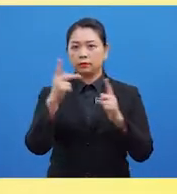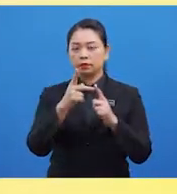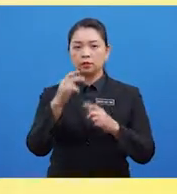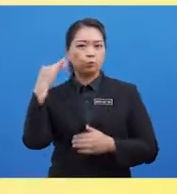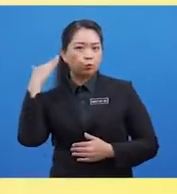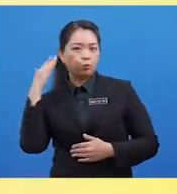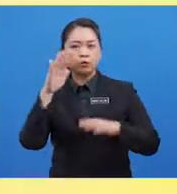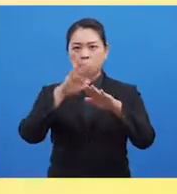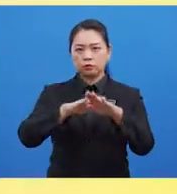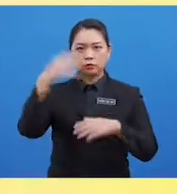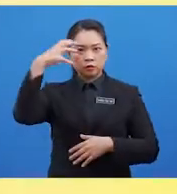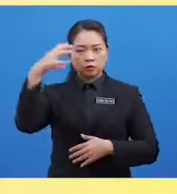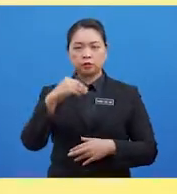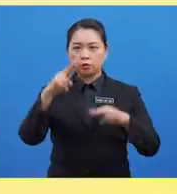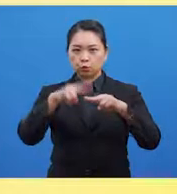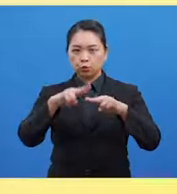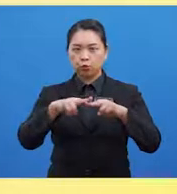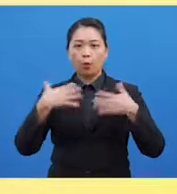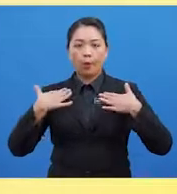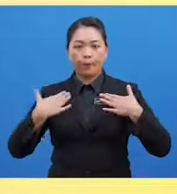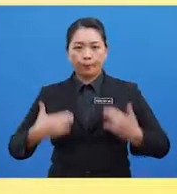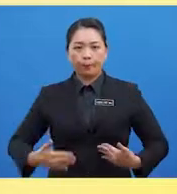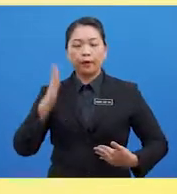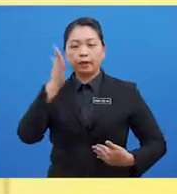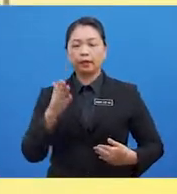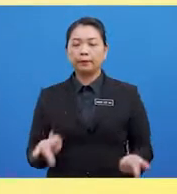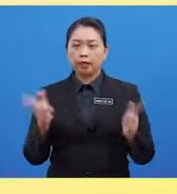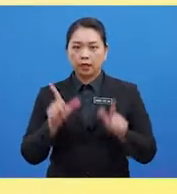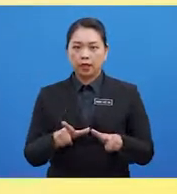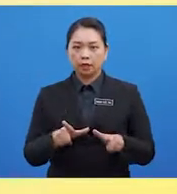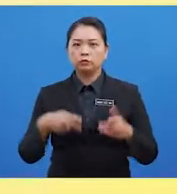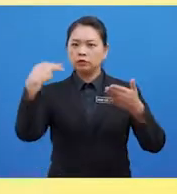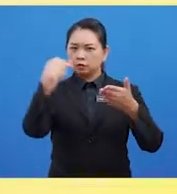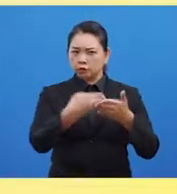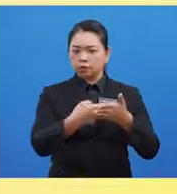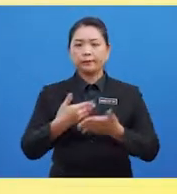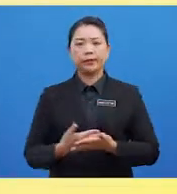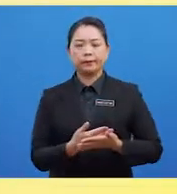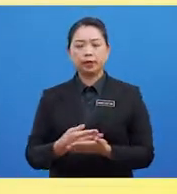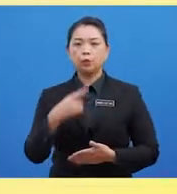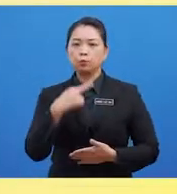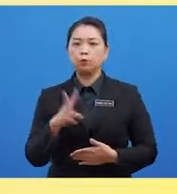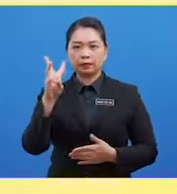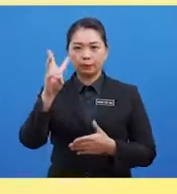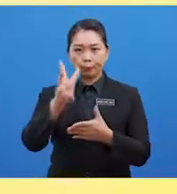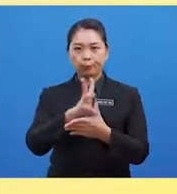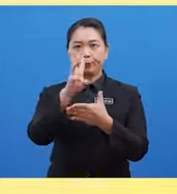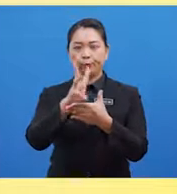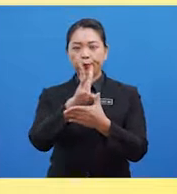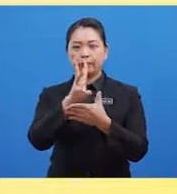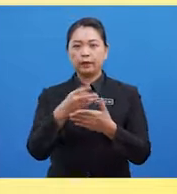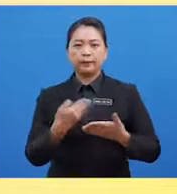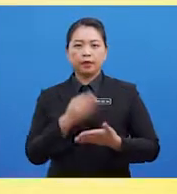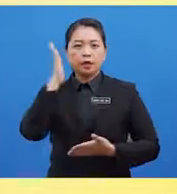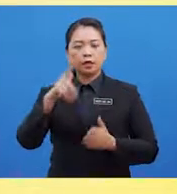Cahaya Dan kedudukan tubuh Akan berlaku Sehingga Bayi berumur 6 bulan Bayi